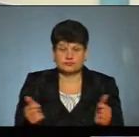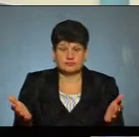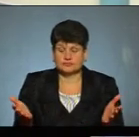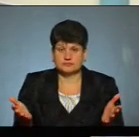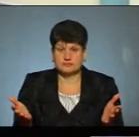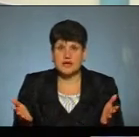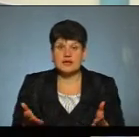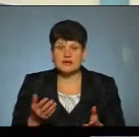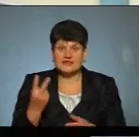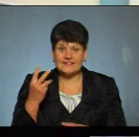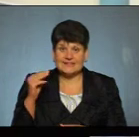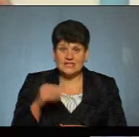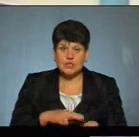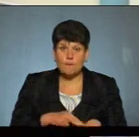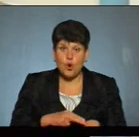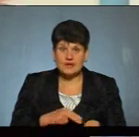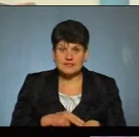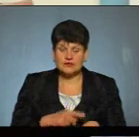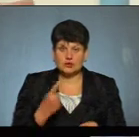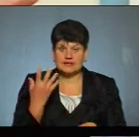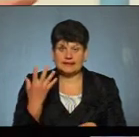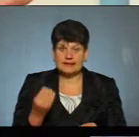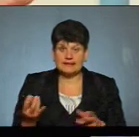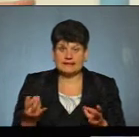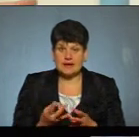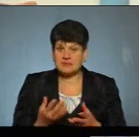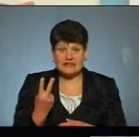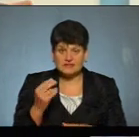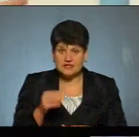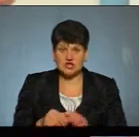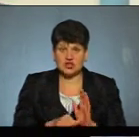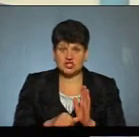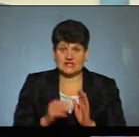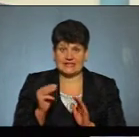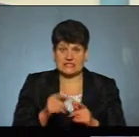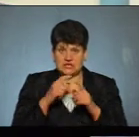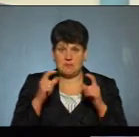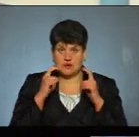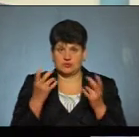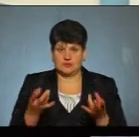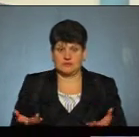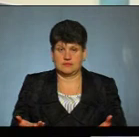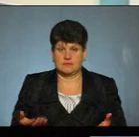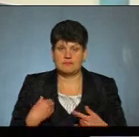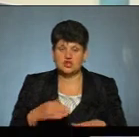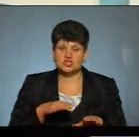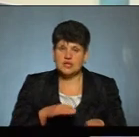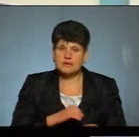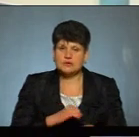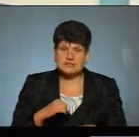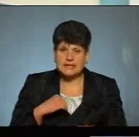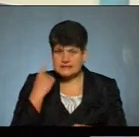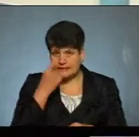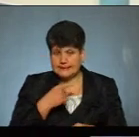Умовно, якщо дві тисячі поліцейських, на день треба уявити собі, там, не дві тисячі, а шість тисяч масок. Тобто, ми шиємо зараз маски